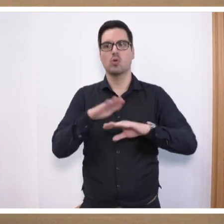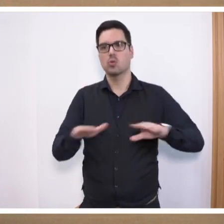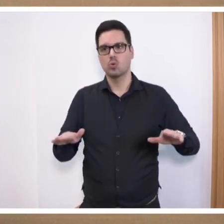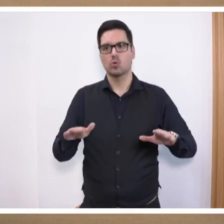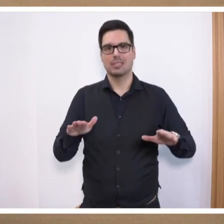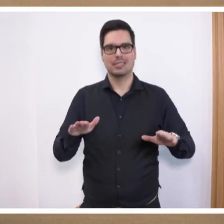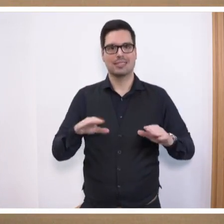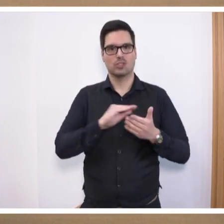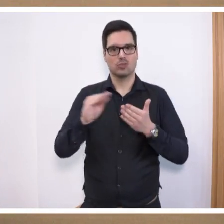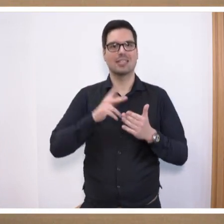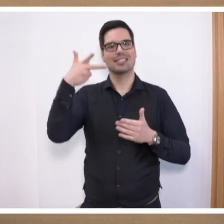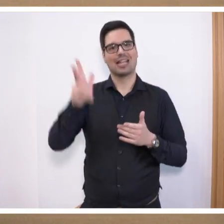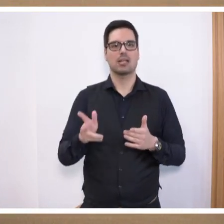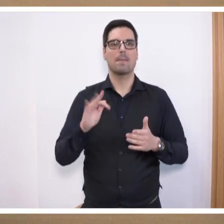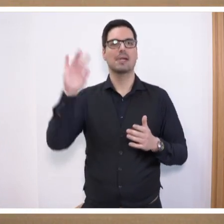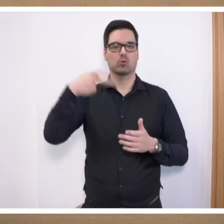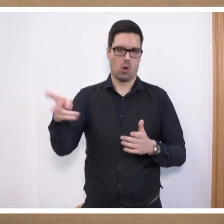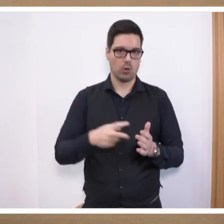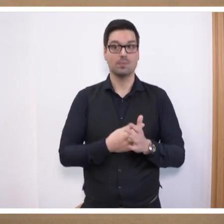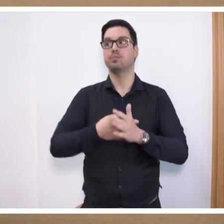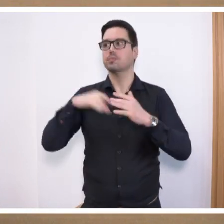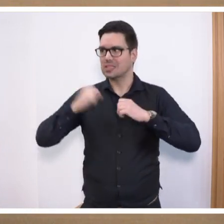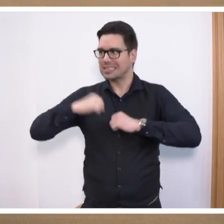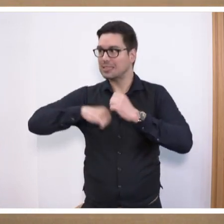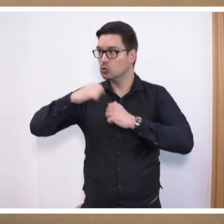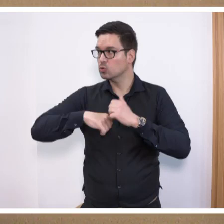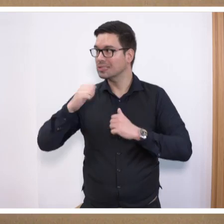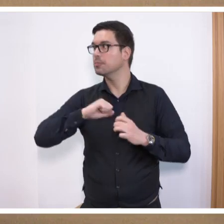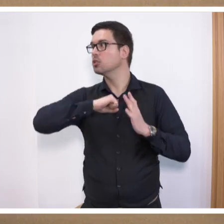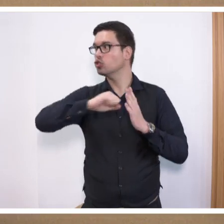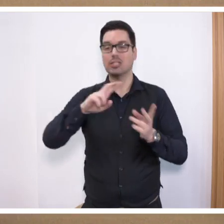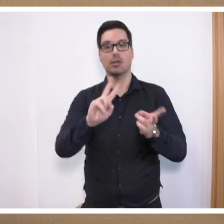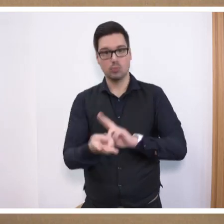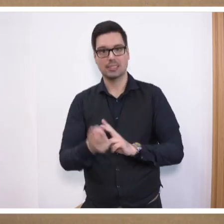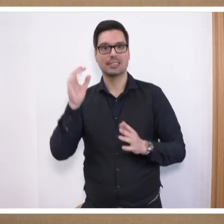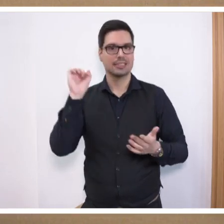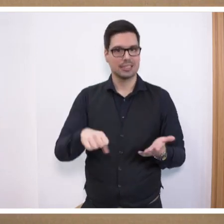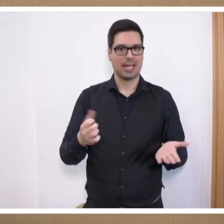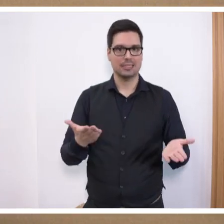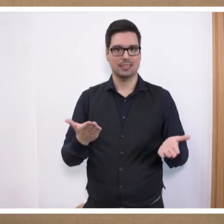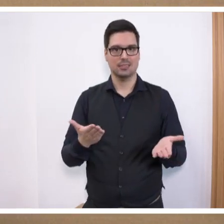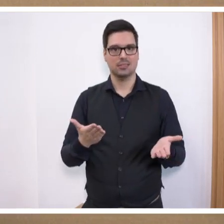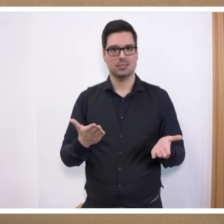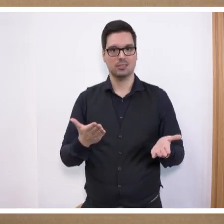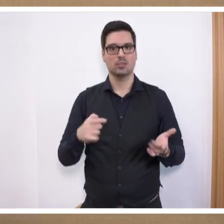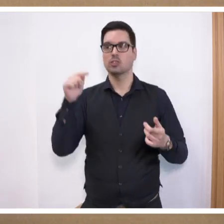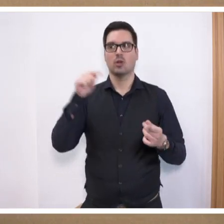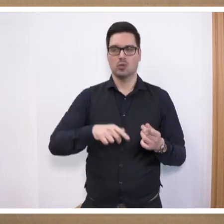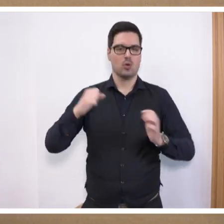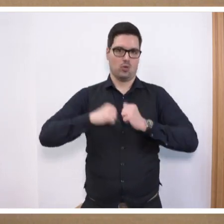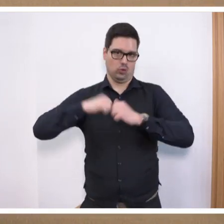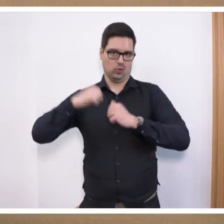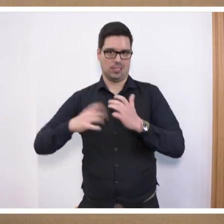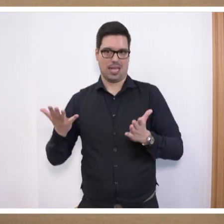300 Millionen Euro. Das ist ein System, das auch sehr schnell umgesetzt werden könnte. Und nicht solch ein System,